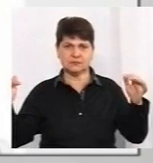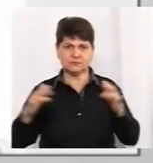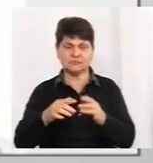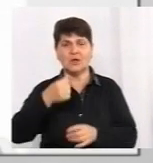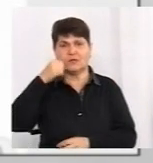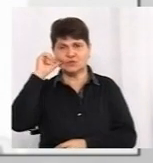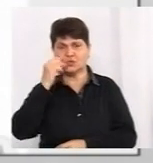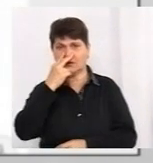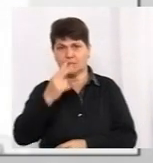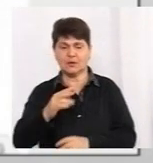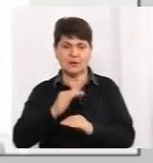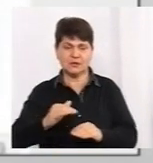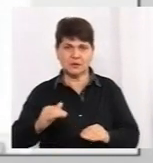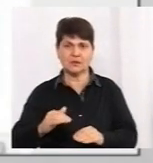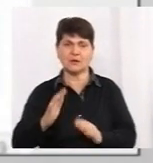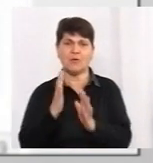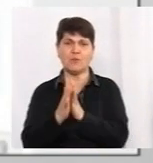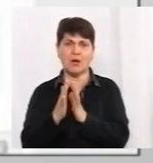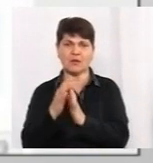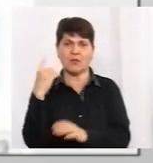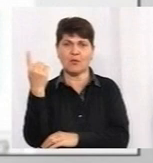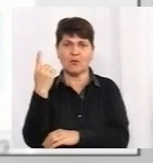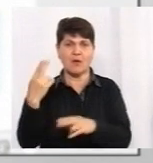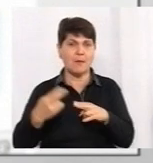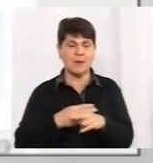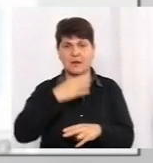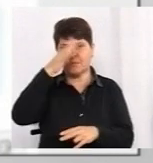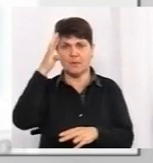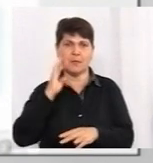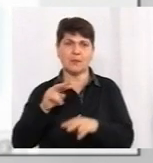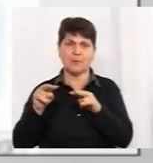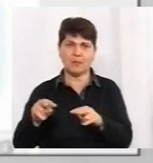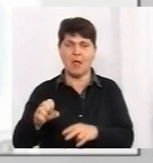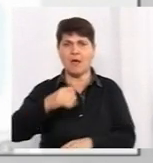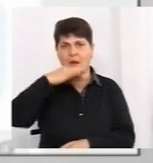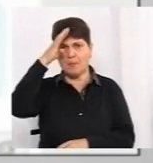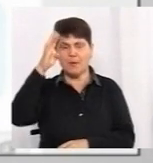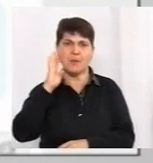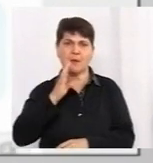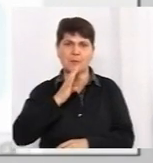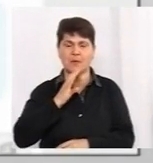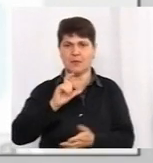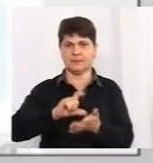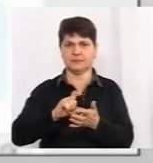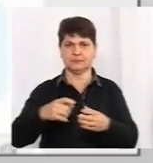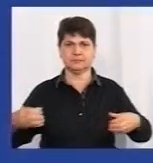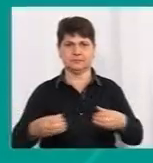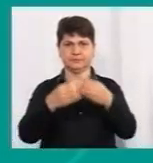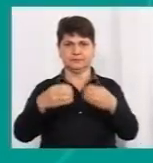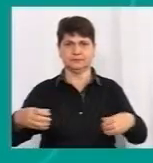картину. Діти гуляють в парку без нагляду батьків, а батьки з карманів, з пакетів чокаються келихами.